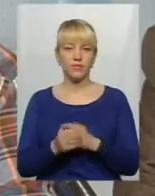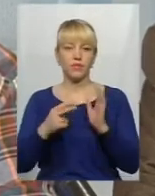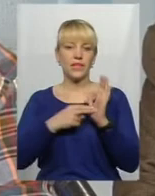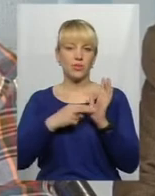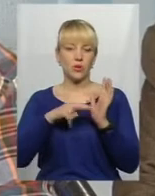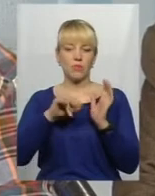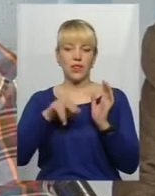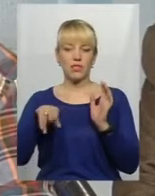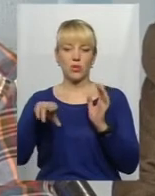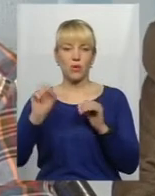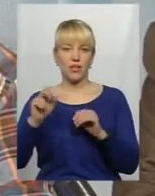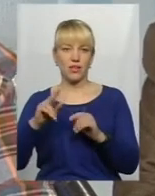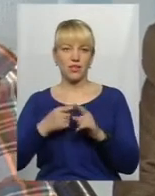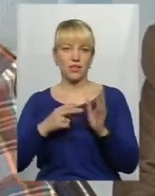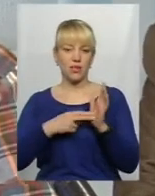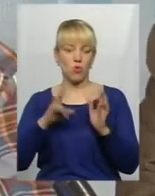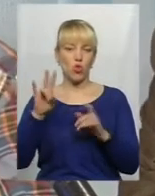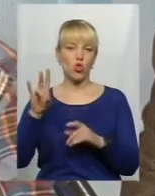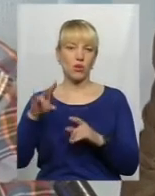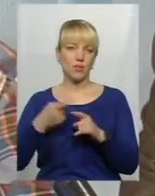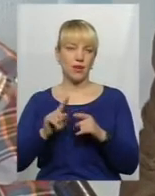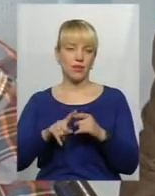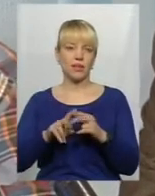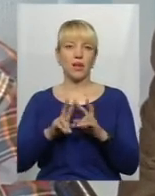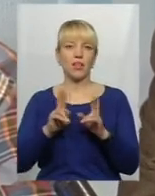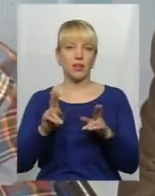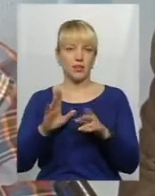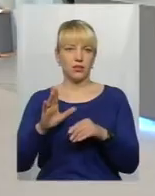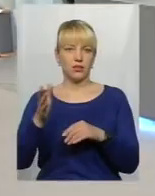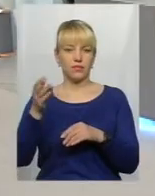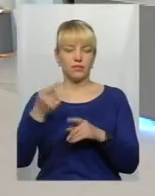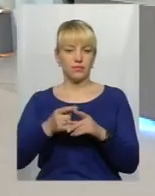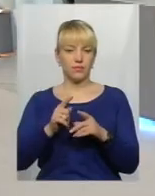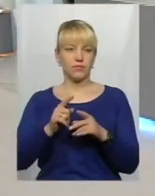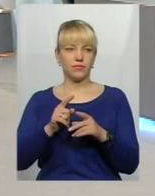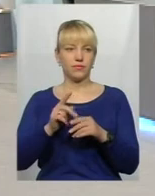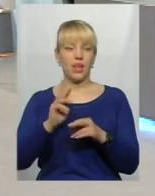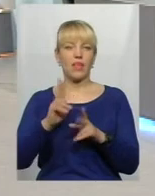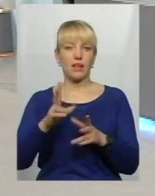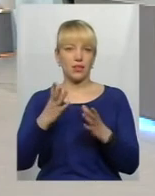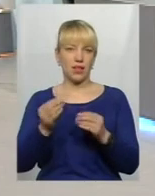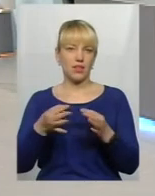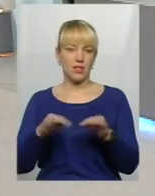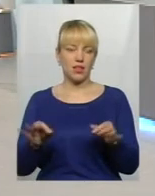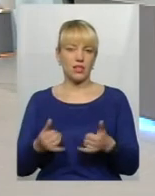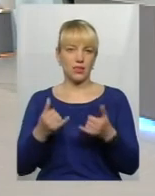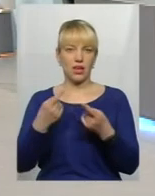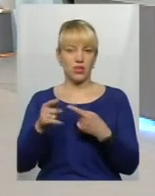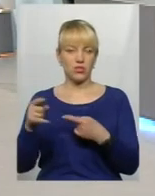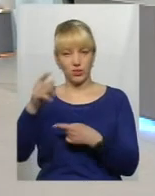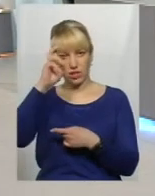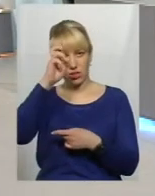листопада, 7 ноября, воно було так само, це чимось в тому контексті, як День незалежності для інших держав.